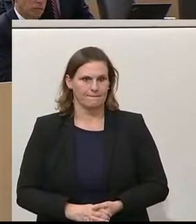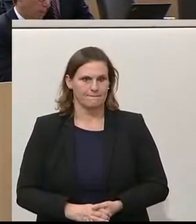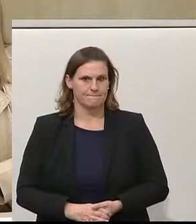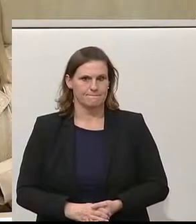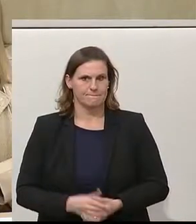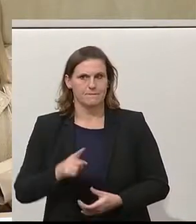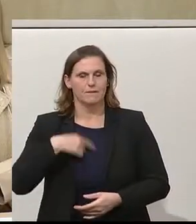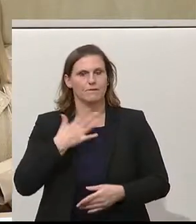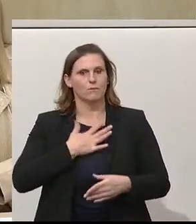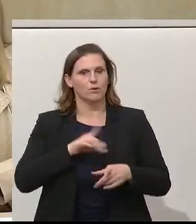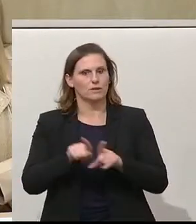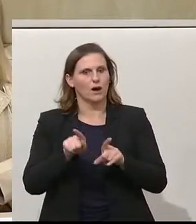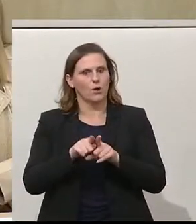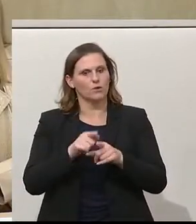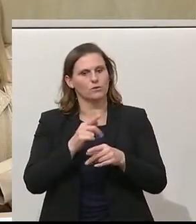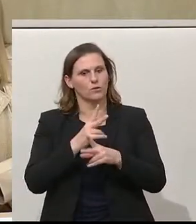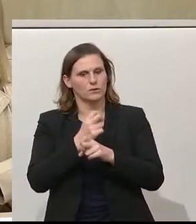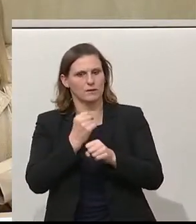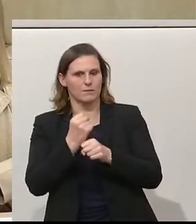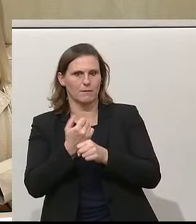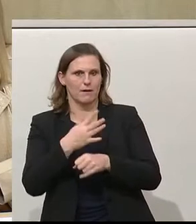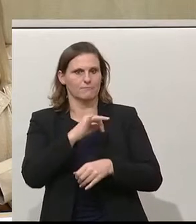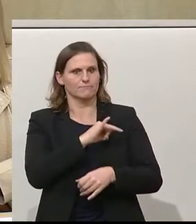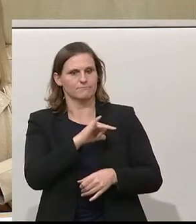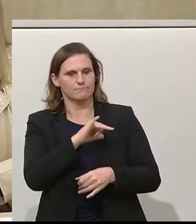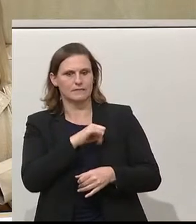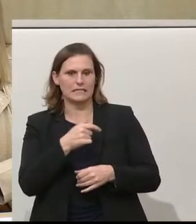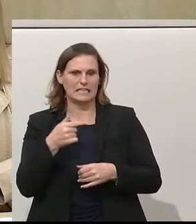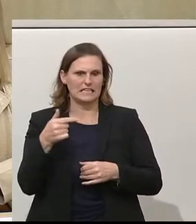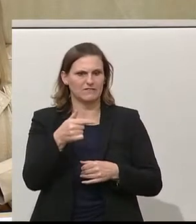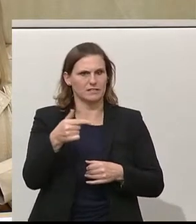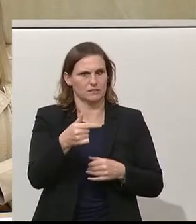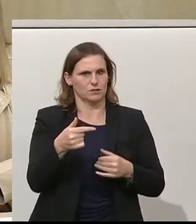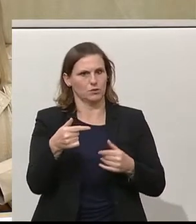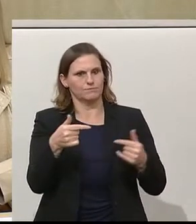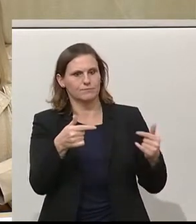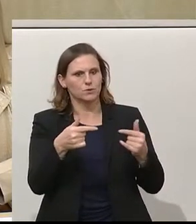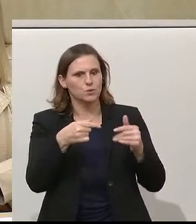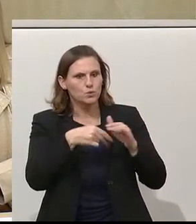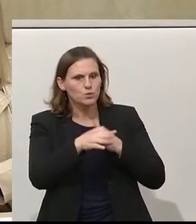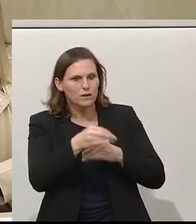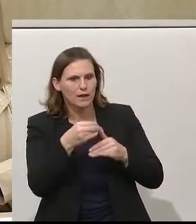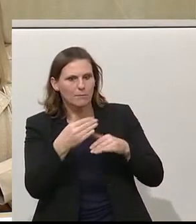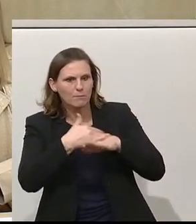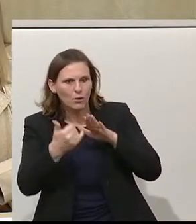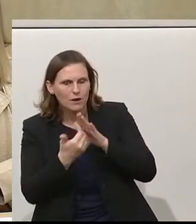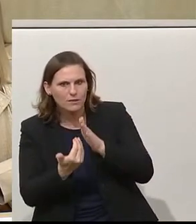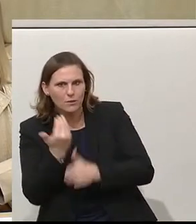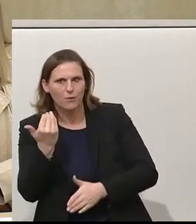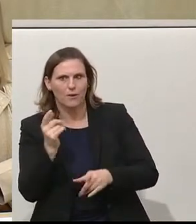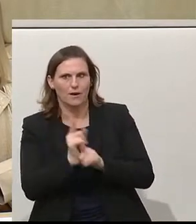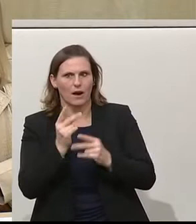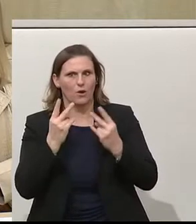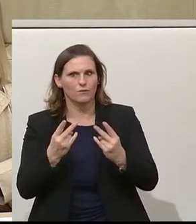Wir wollen Österreich auch attraktiv für Investitionen machen, für Investitionen in Unternehmen, in neue Projekte, denn das ist wichtig,